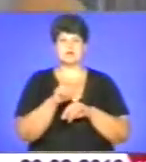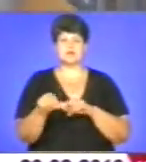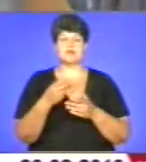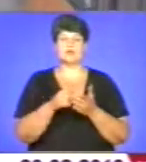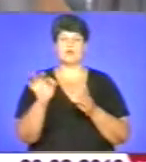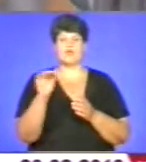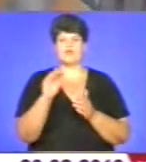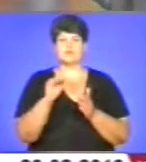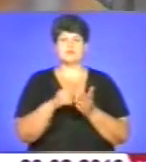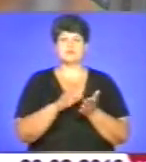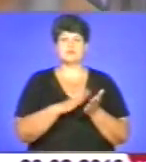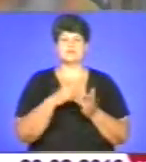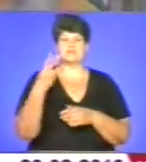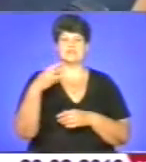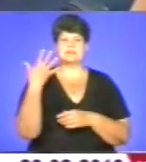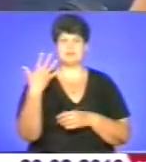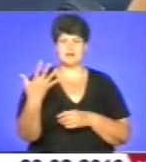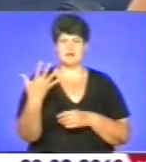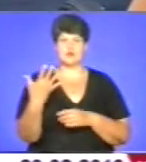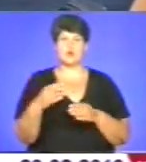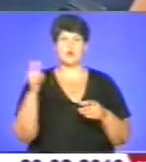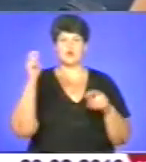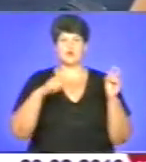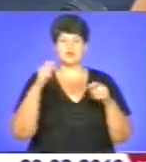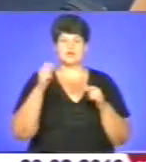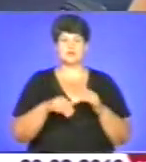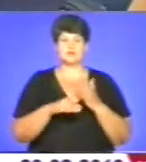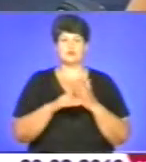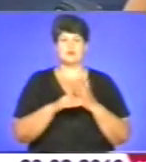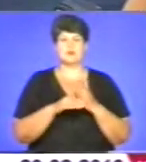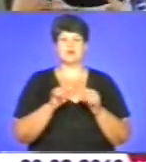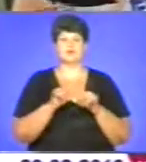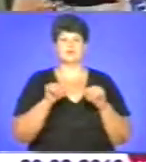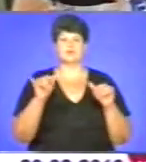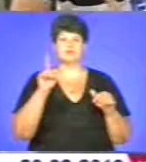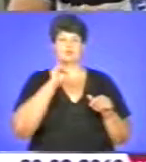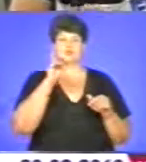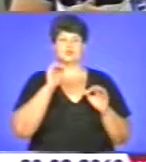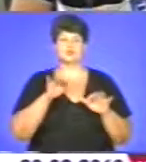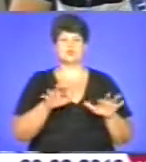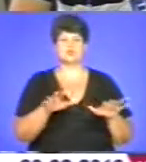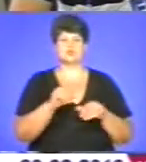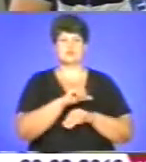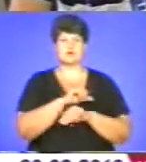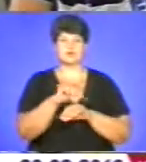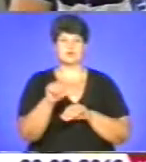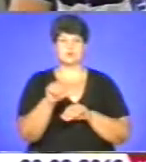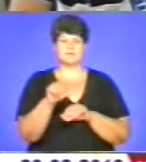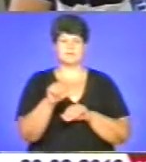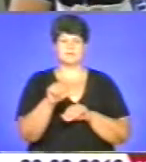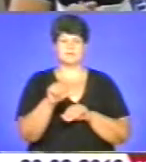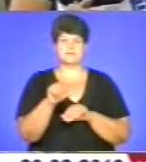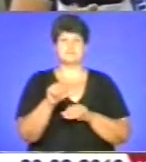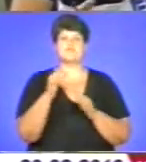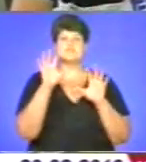зареєстровано 35. Конгрес сприяє розвитку молодіжного руху за кордоном. Які головні принципи у